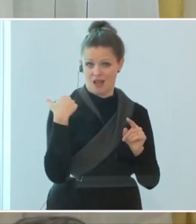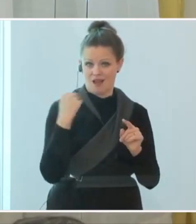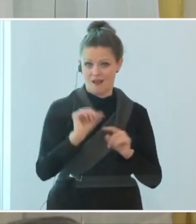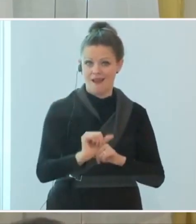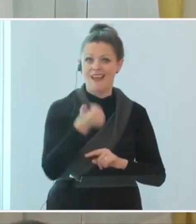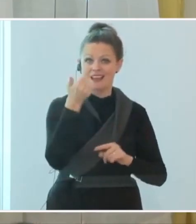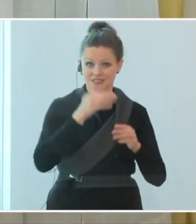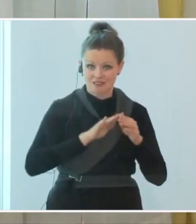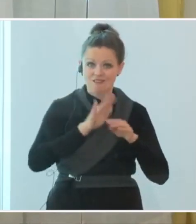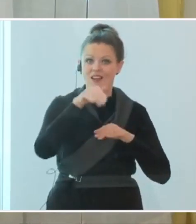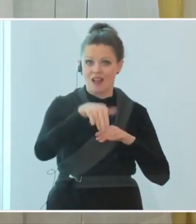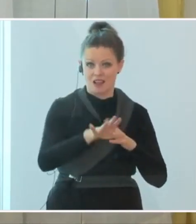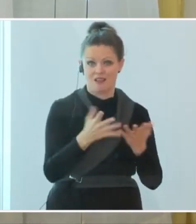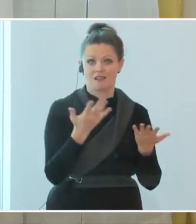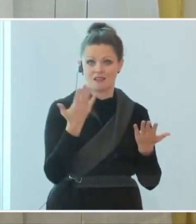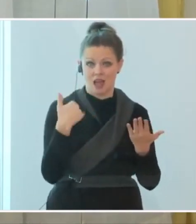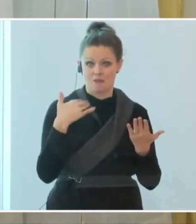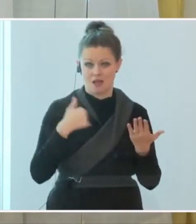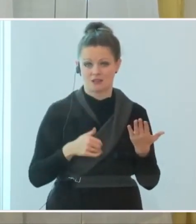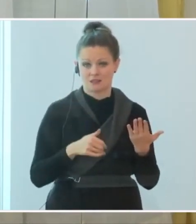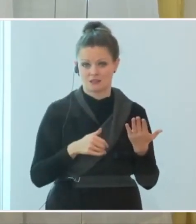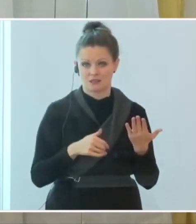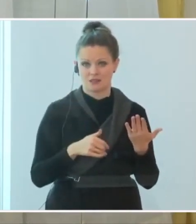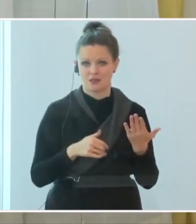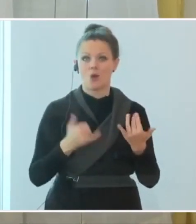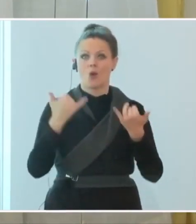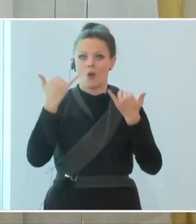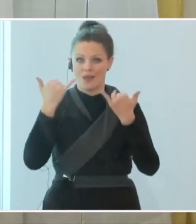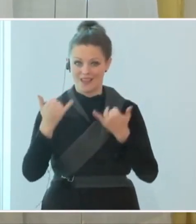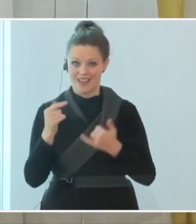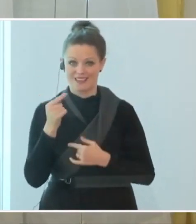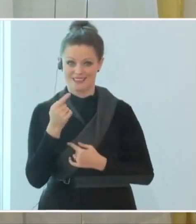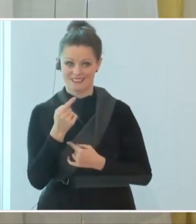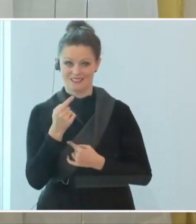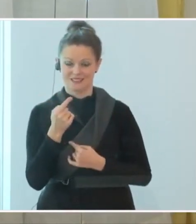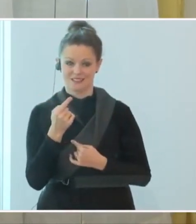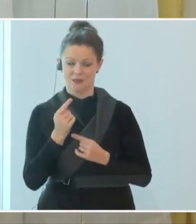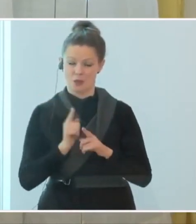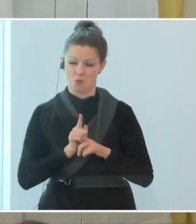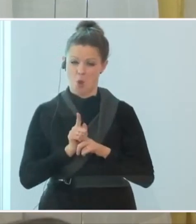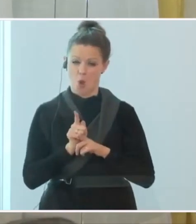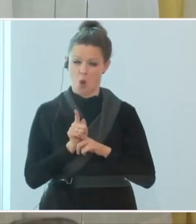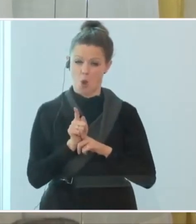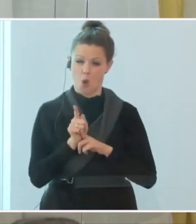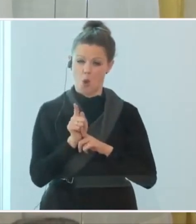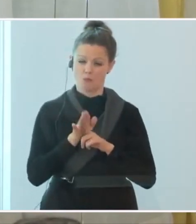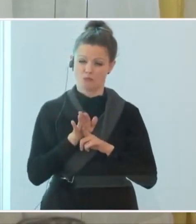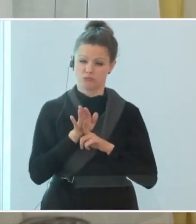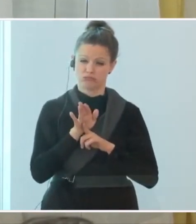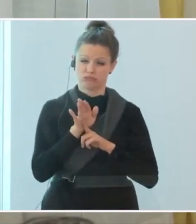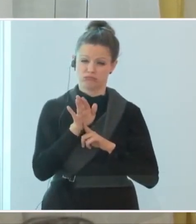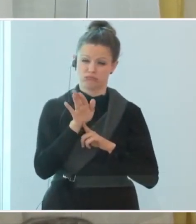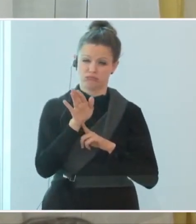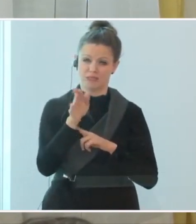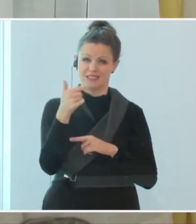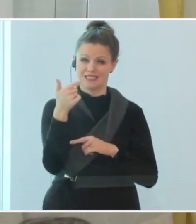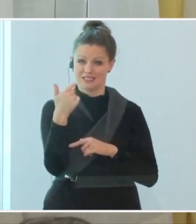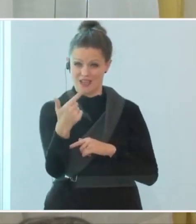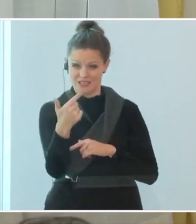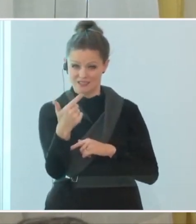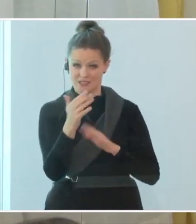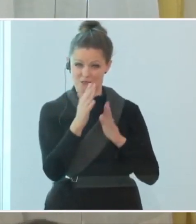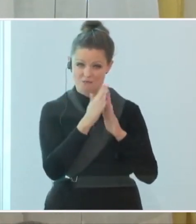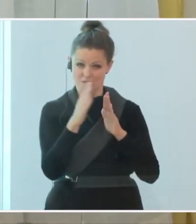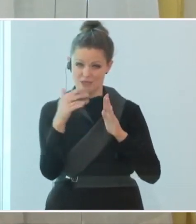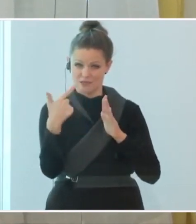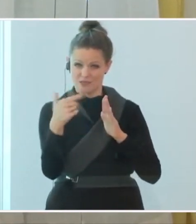erste Welle. Und diese Zahlen mit dem steilen Anstieg ebenso rund um diesen Zeitpunkt, 20. und 22.